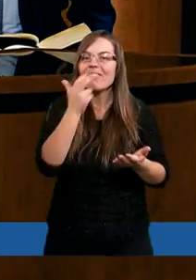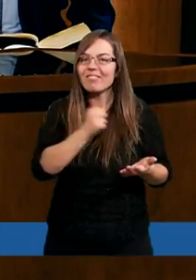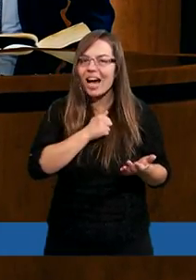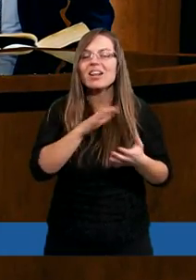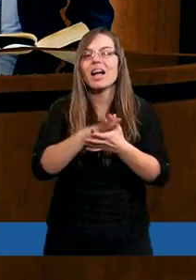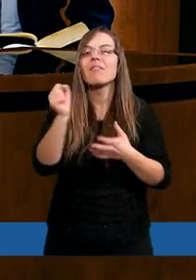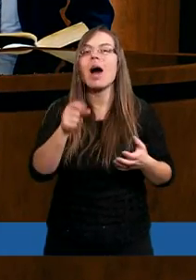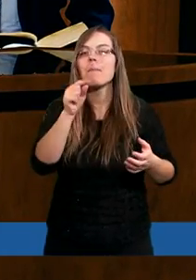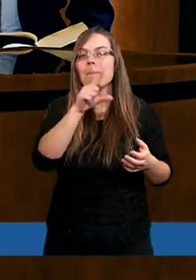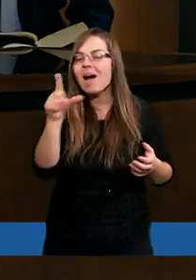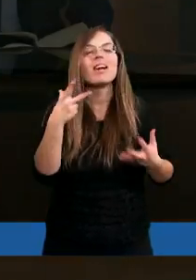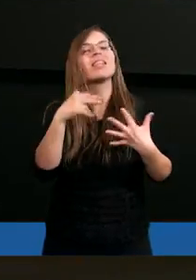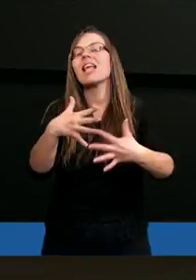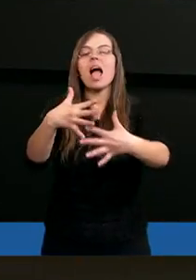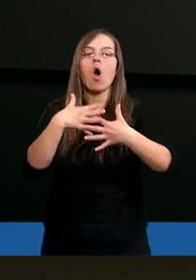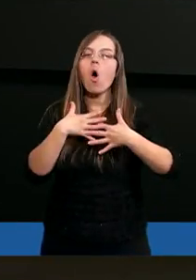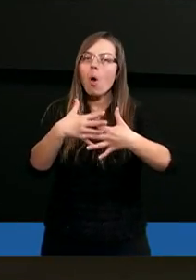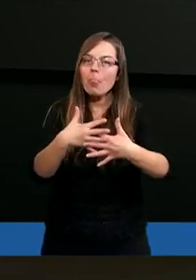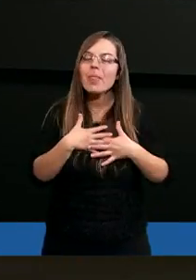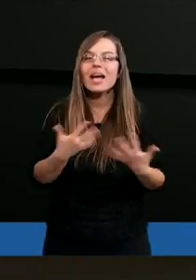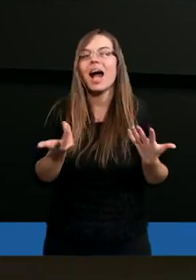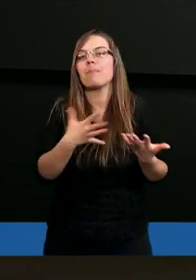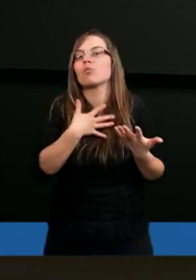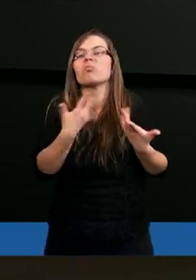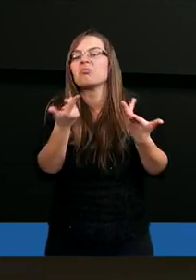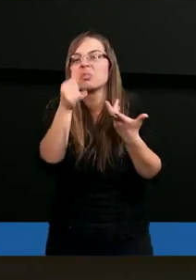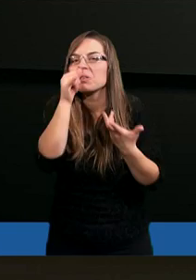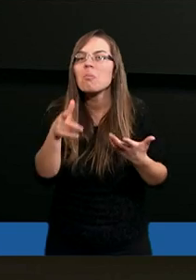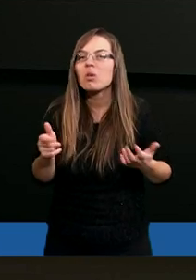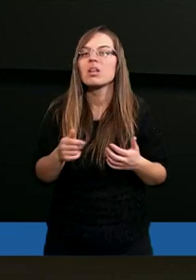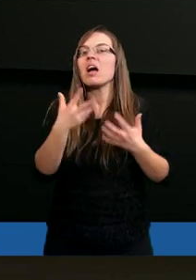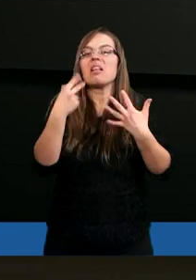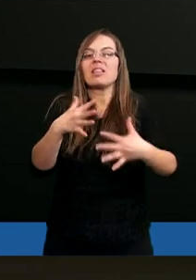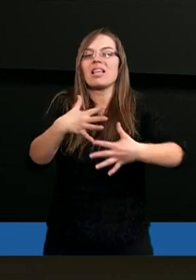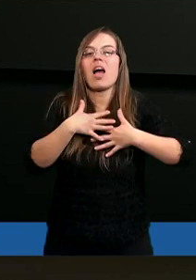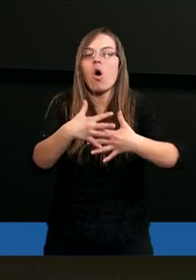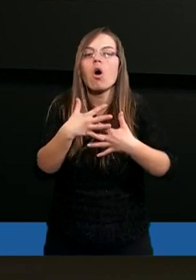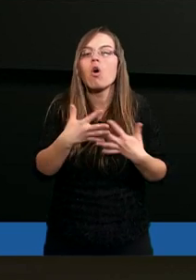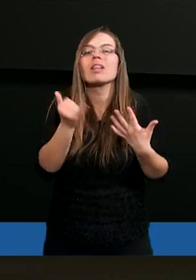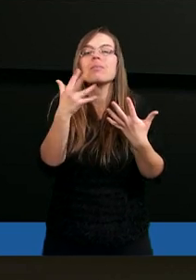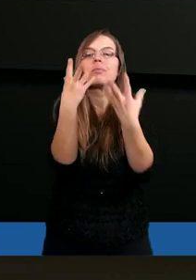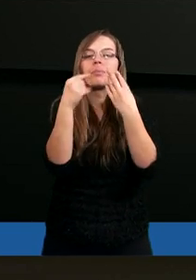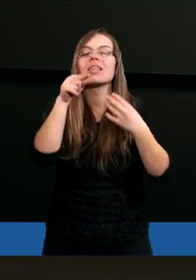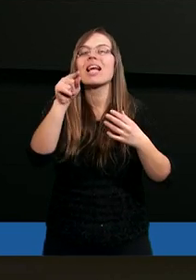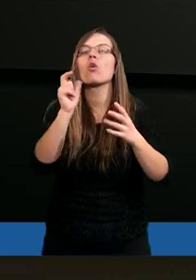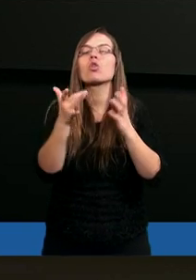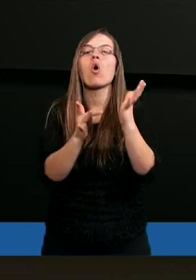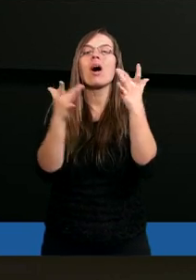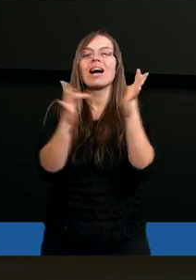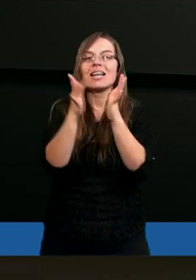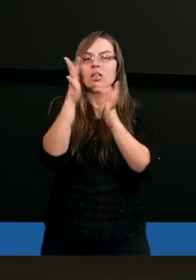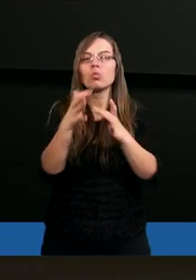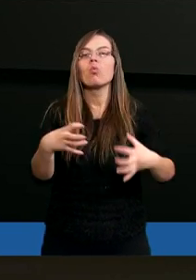apostoła, nie odrzucam łaski Bożej. Nie odrzucam tego, co Chrystus